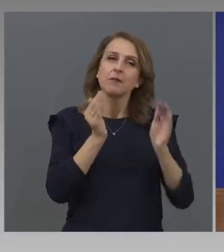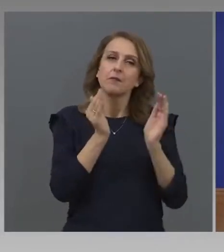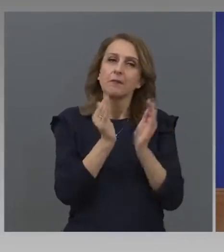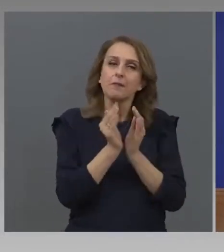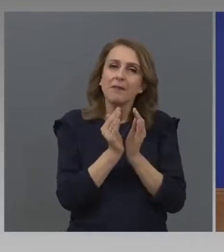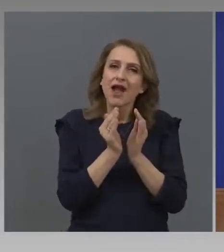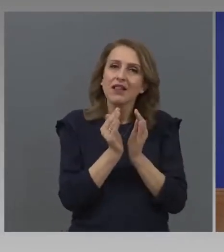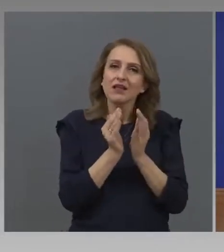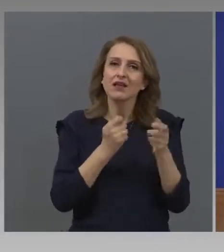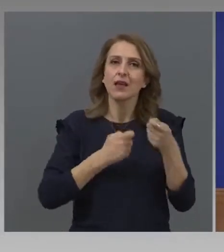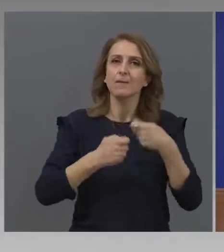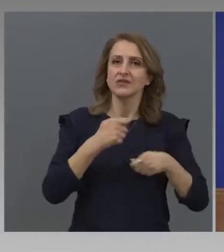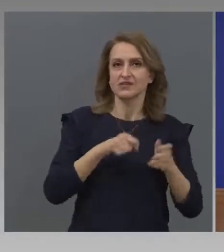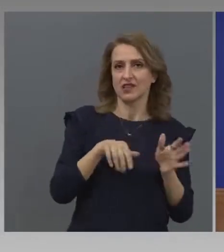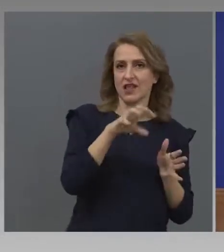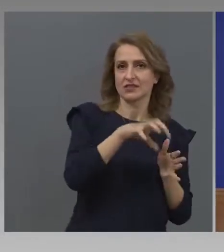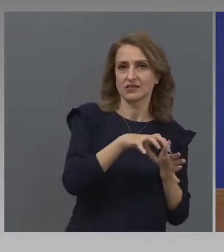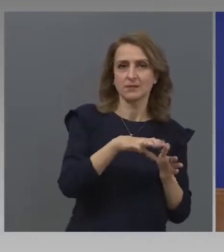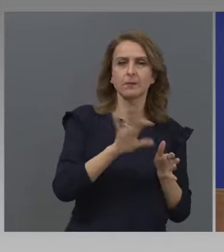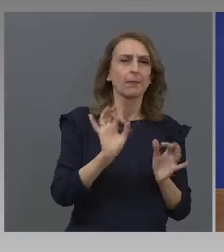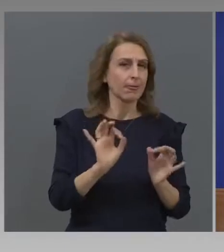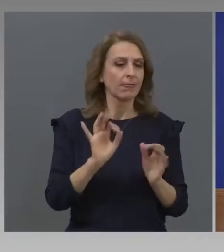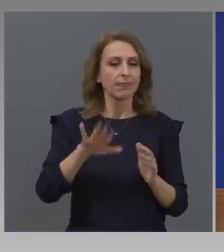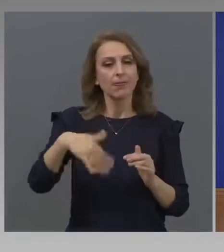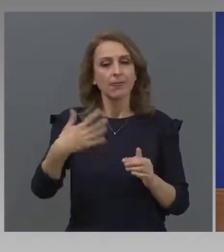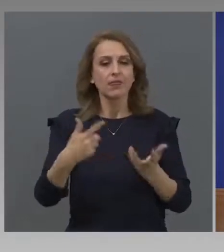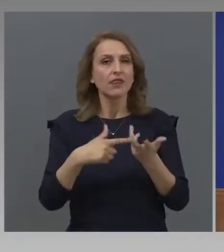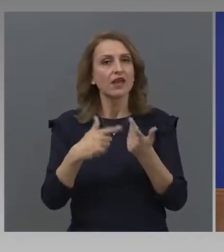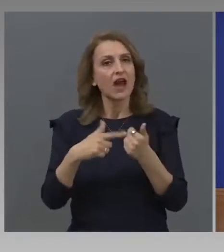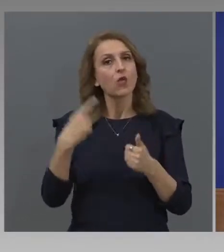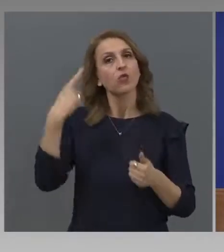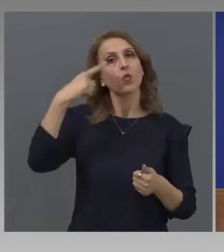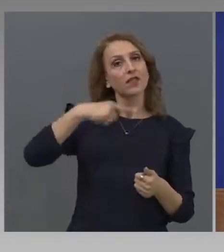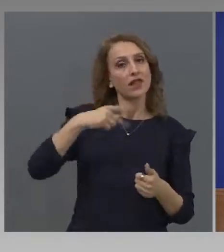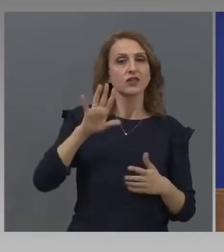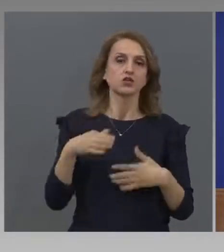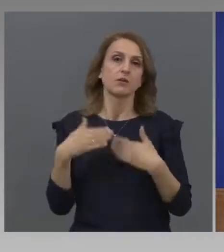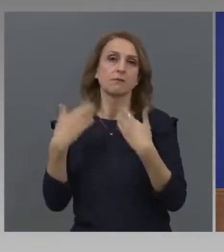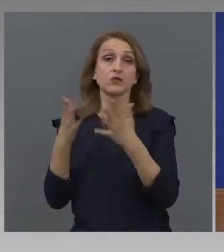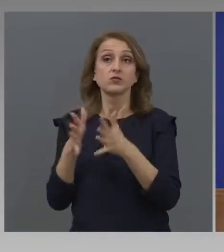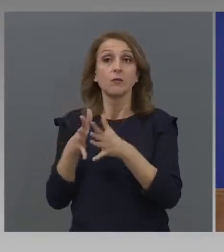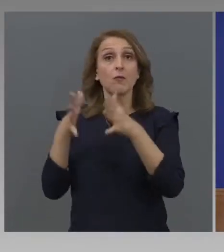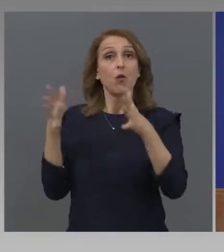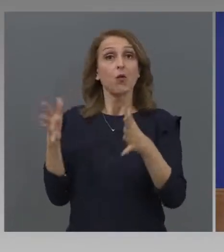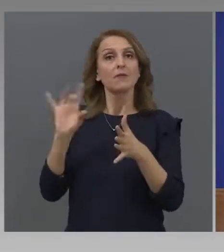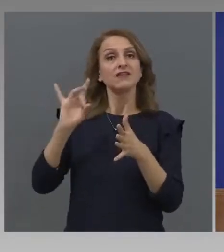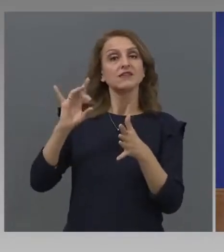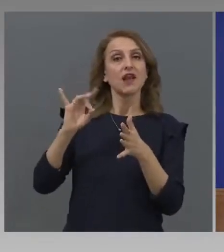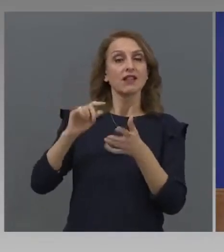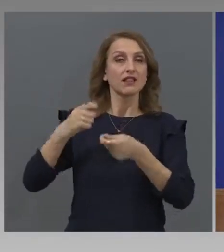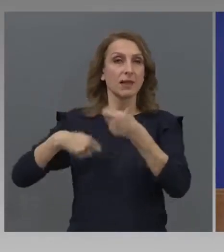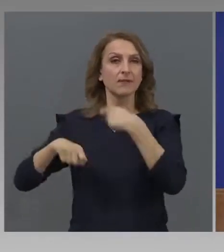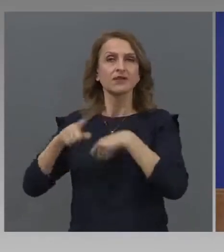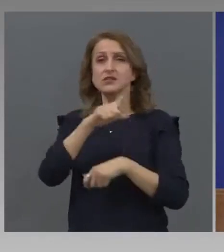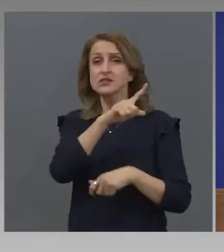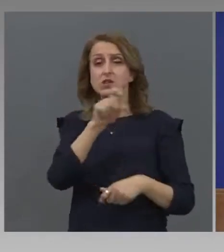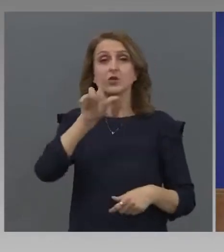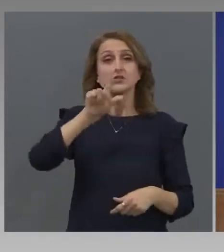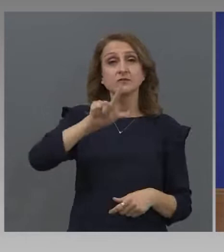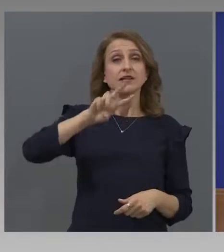микробизнес, за малкия бизнес. След няколко ден, ще предложим и за средния бизнес. 173 милиона Grand.